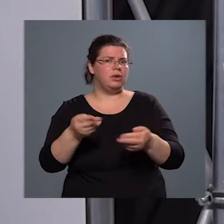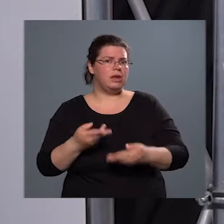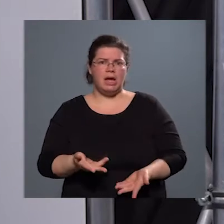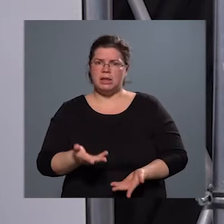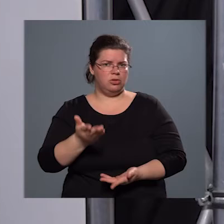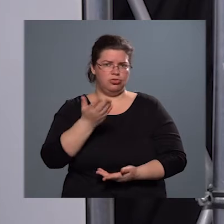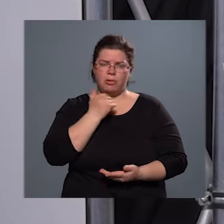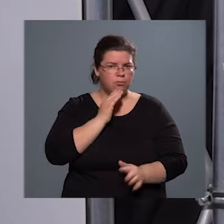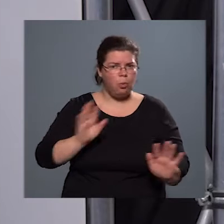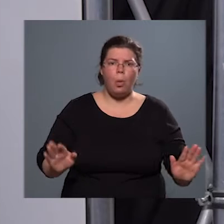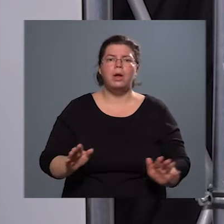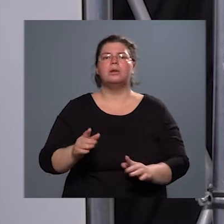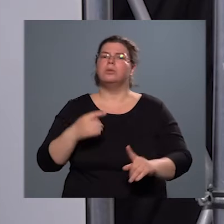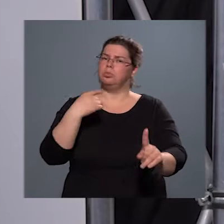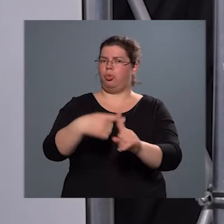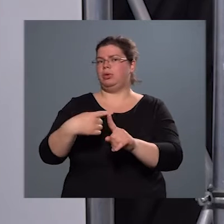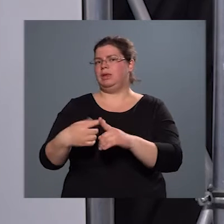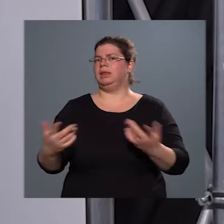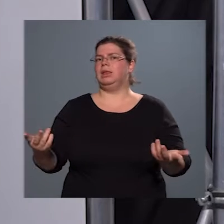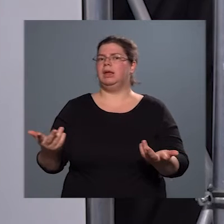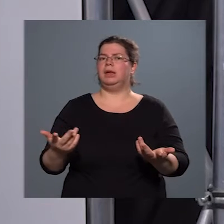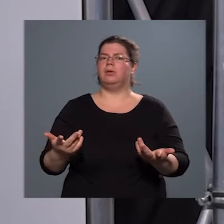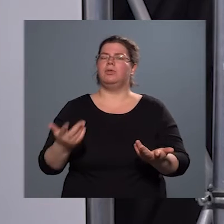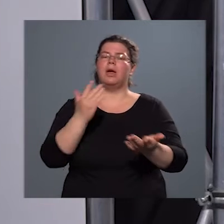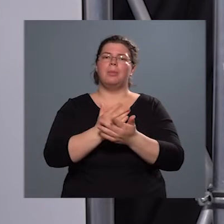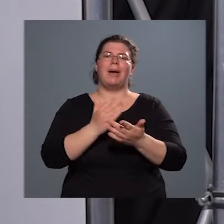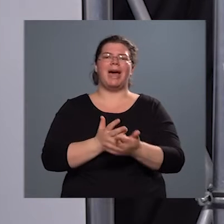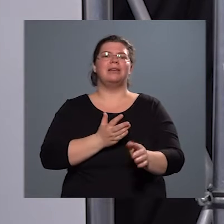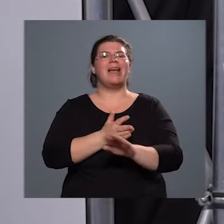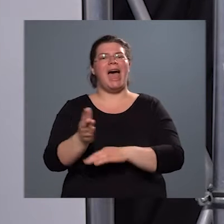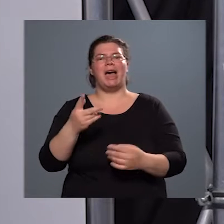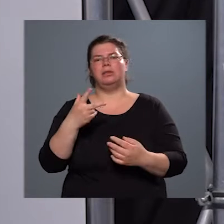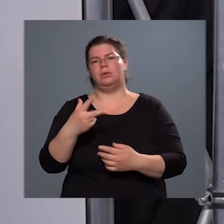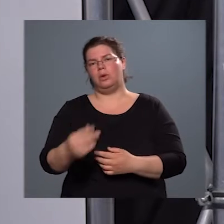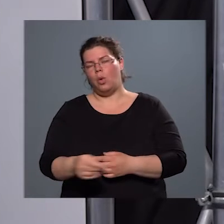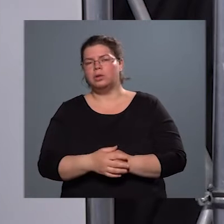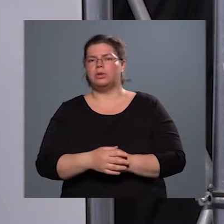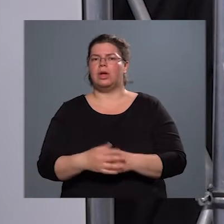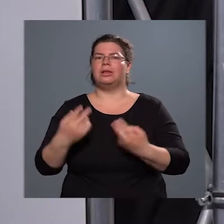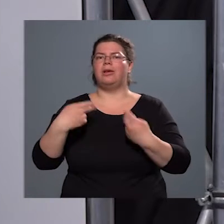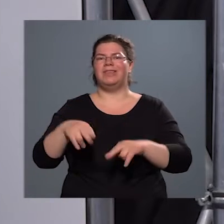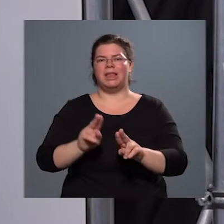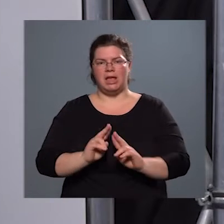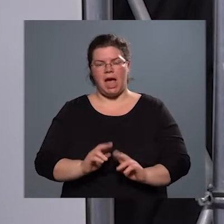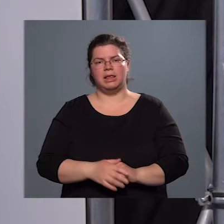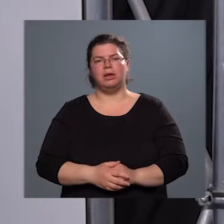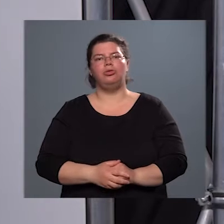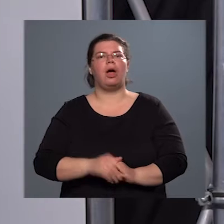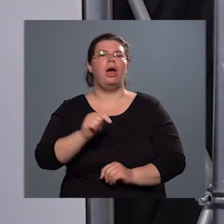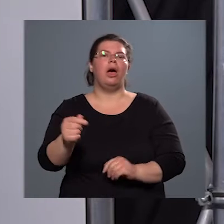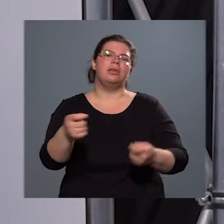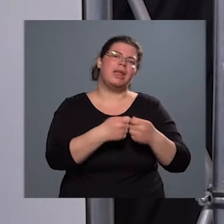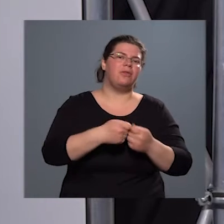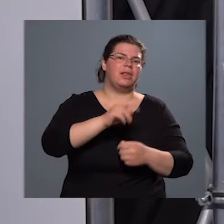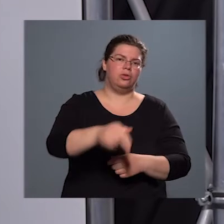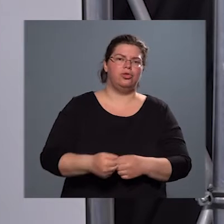is érkezett, kifejezetten pozitív a már átoltottak, illetve oltottaknak a visszajelzése a szervezettségről,